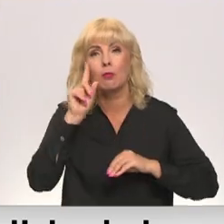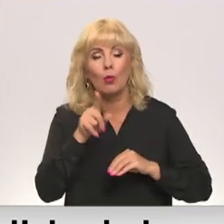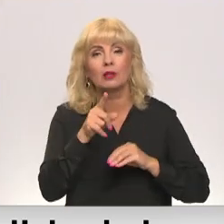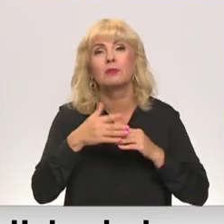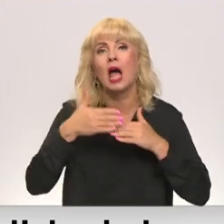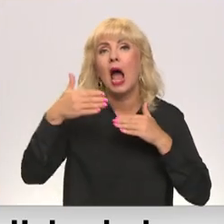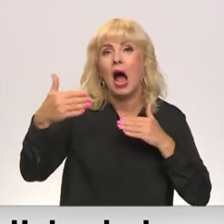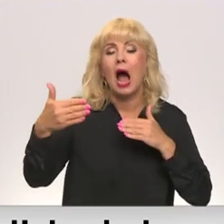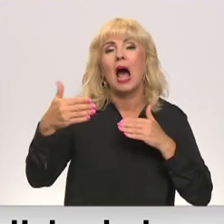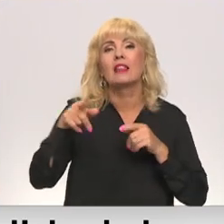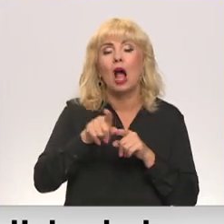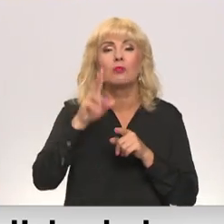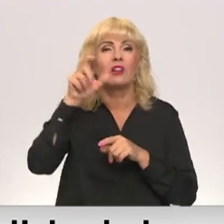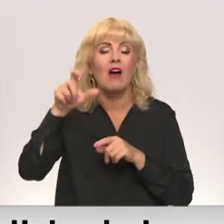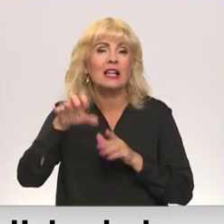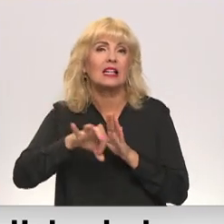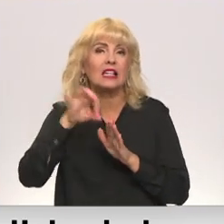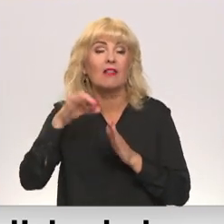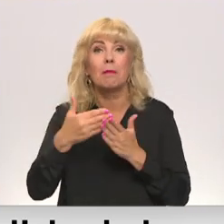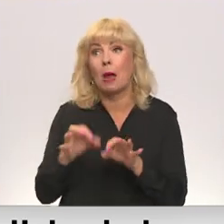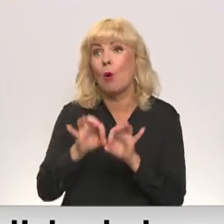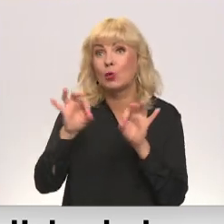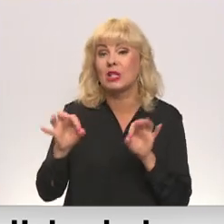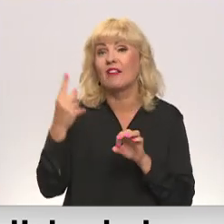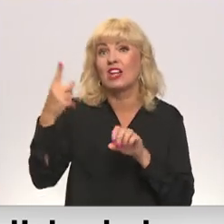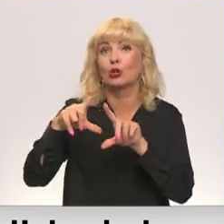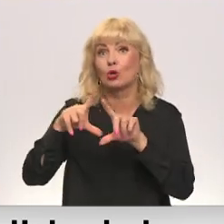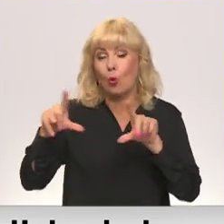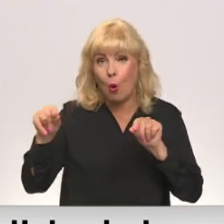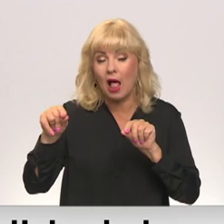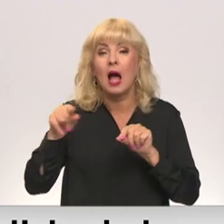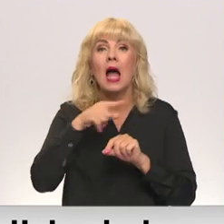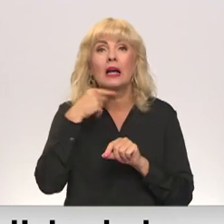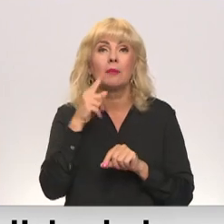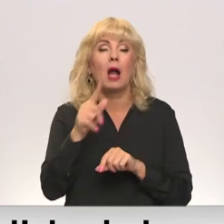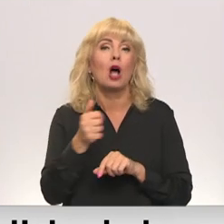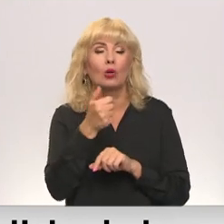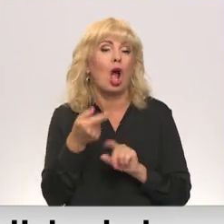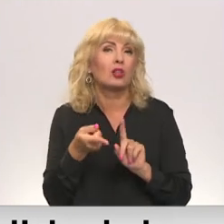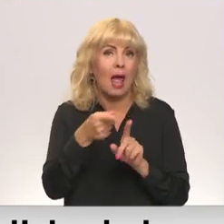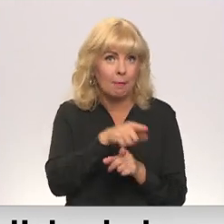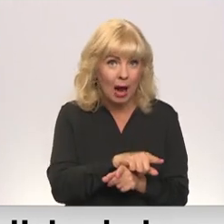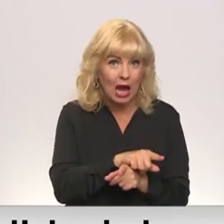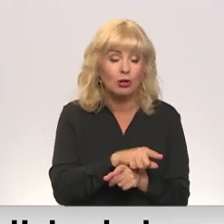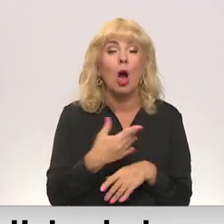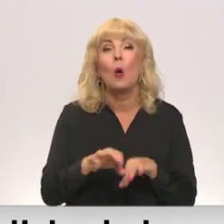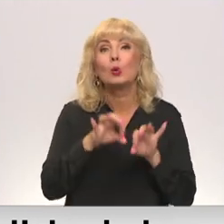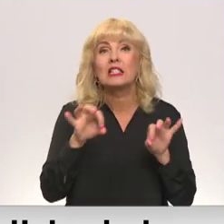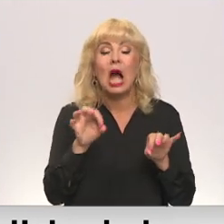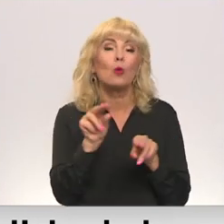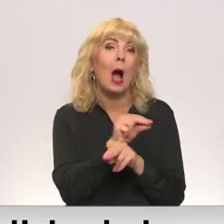atālums un vecāki izvēles. Ja bērns ir uzsācis mācības vienā skolā, to gluži katru gadu nemaina. Uzsākots